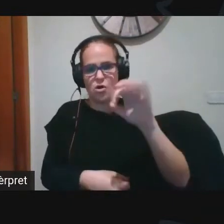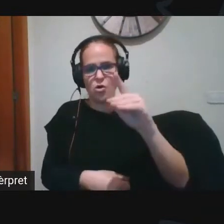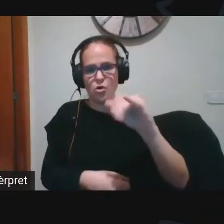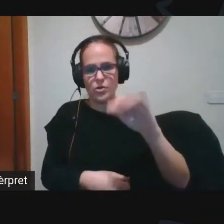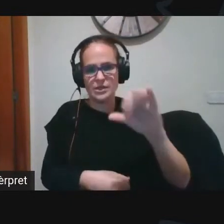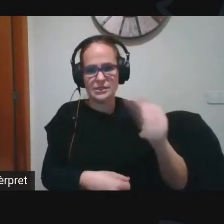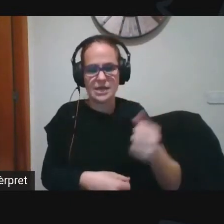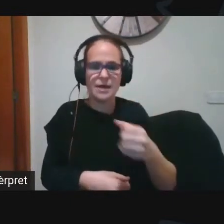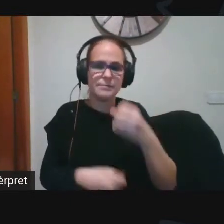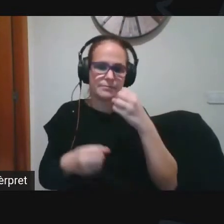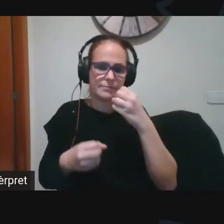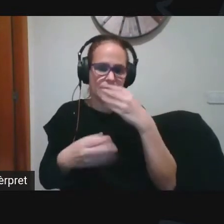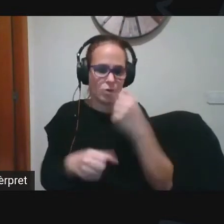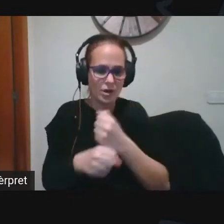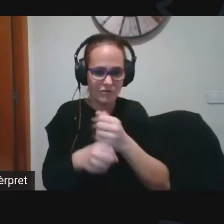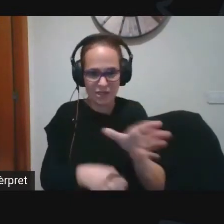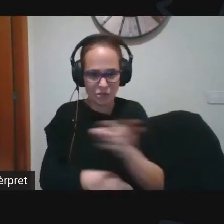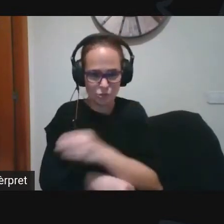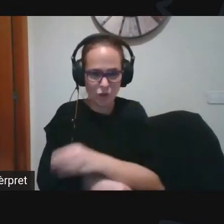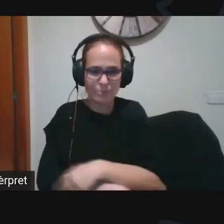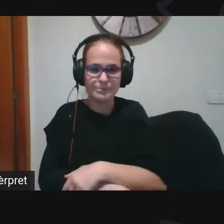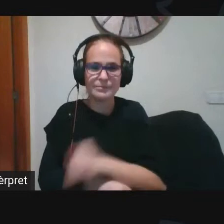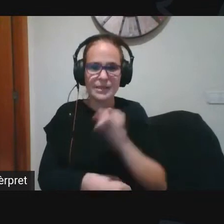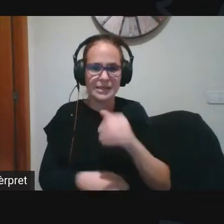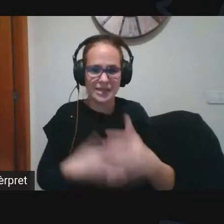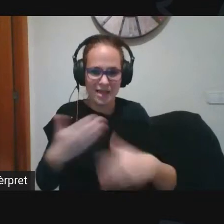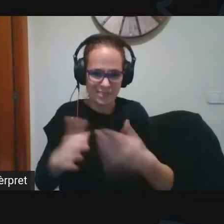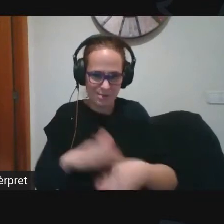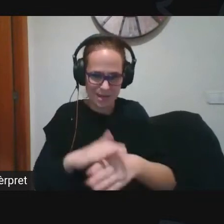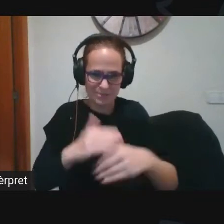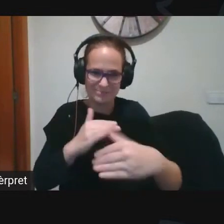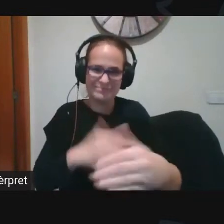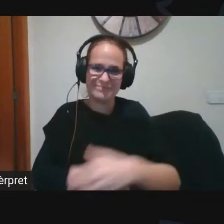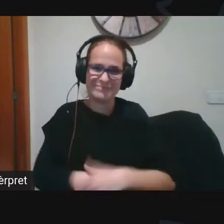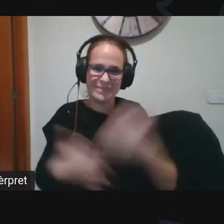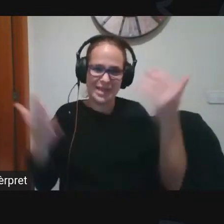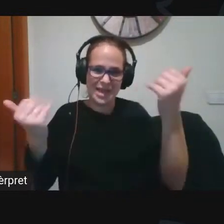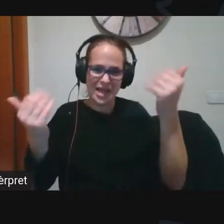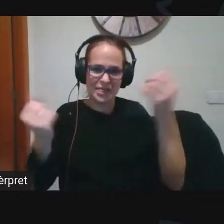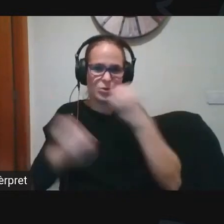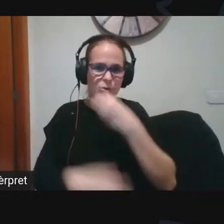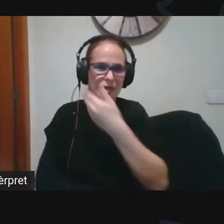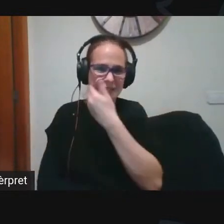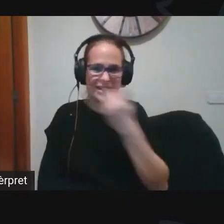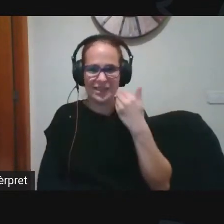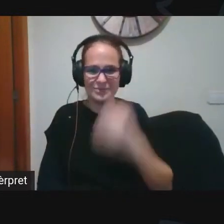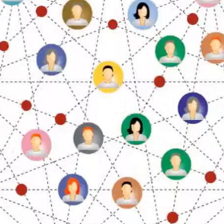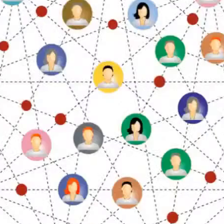molt bona feina a tothom i endavant adeu i bona tarda